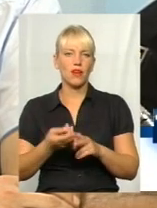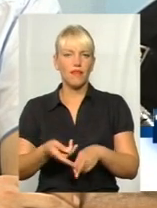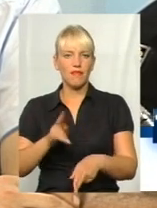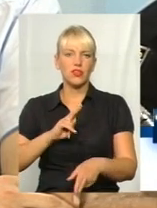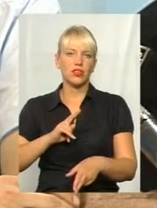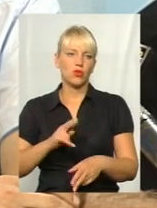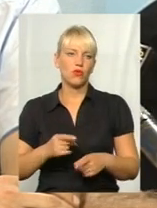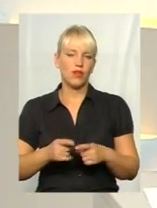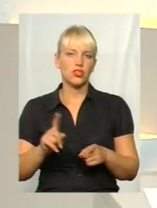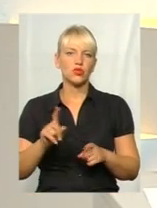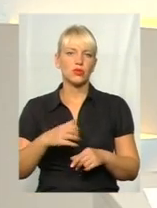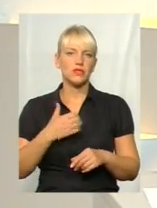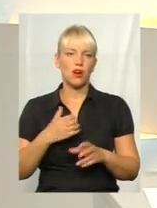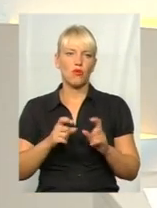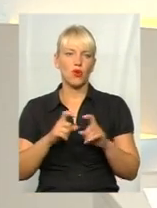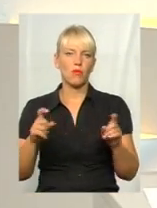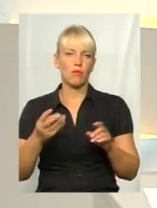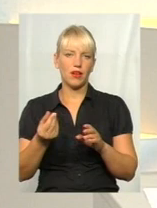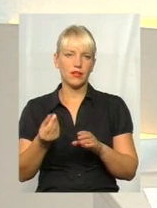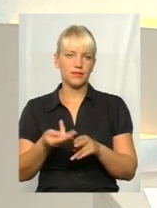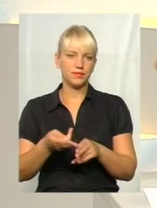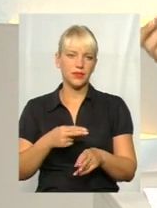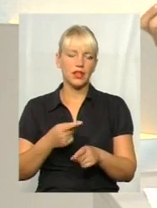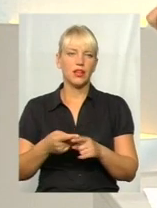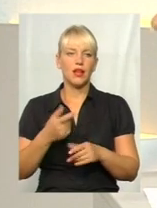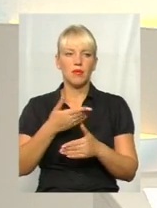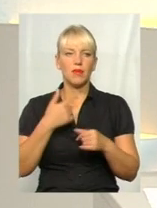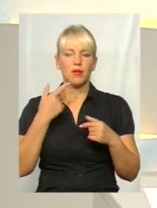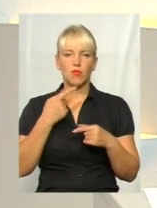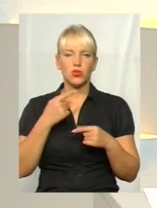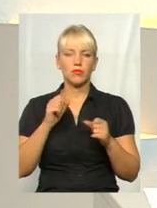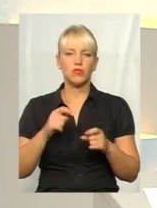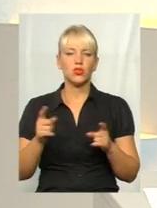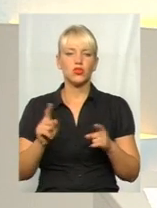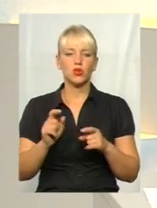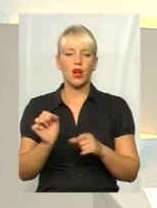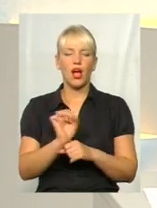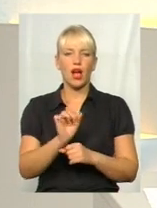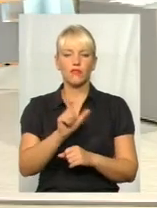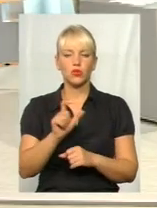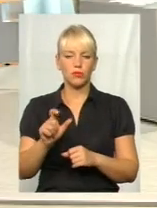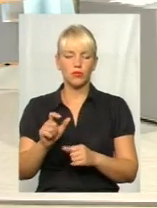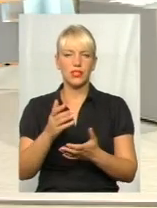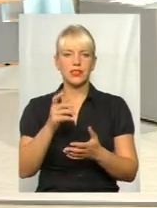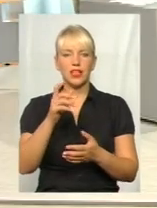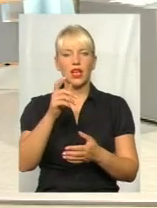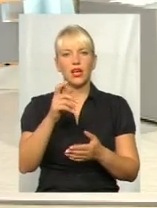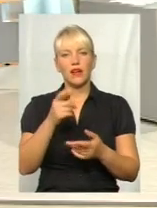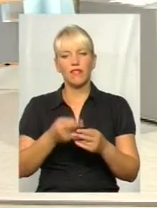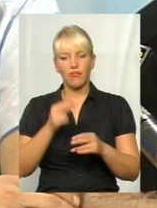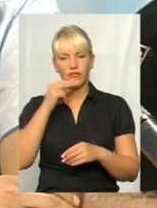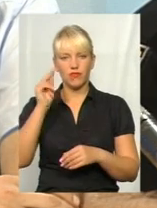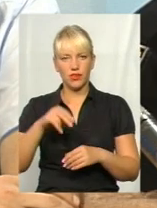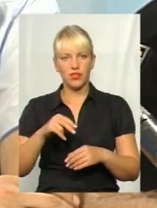задані під час ДТП. Ми можемо говорити про те, що в нас автомобілісти все ж таки стають причиною дорожньо-транспортних пригод? Так,